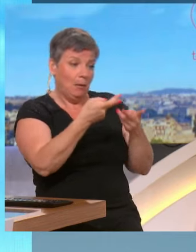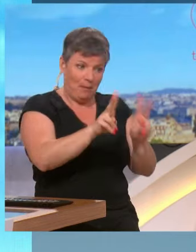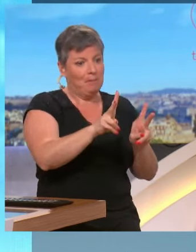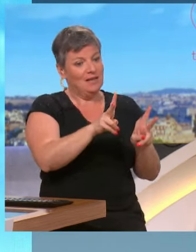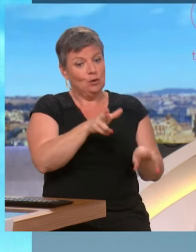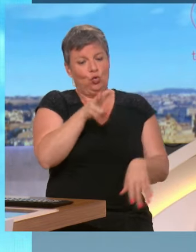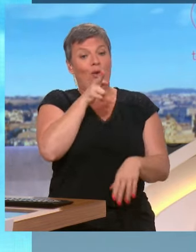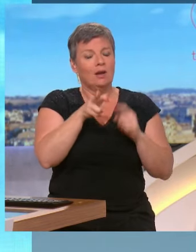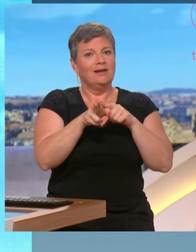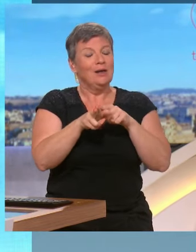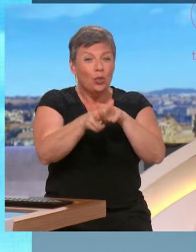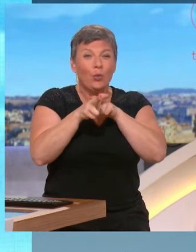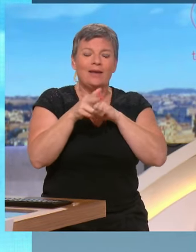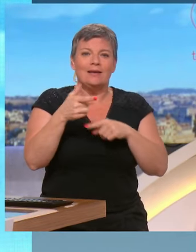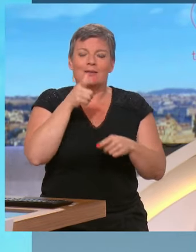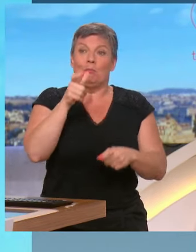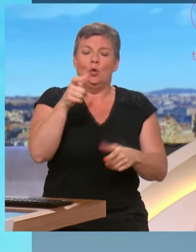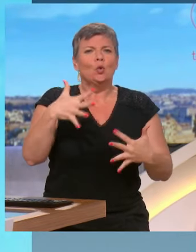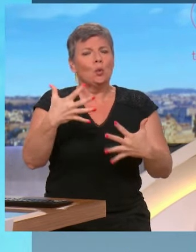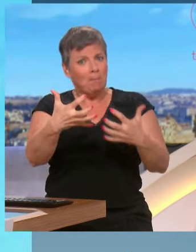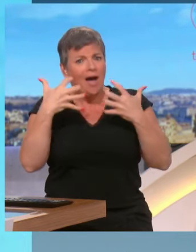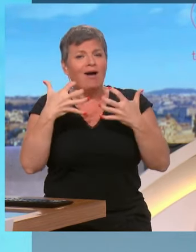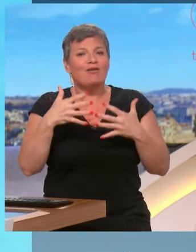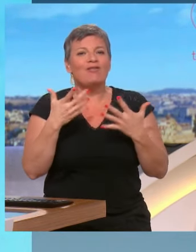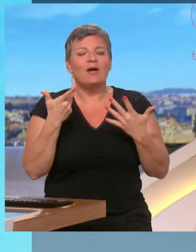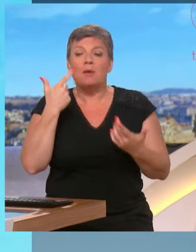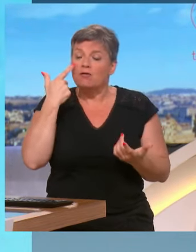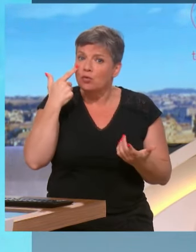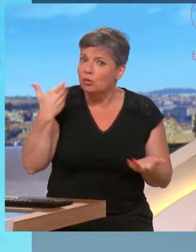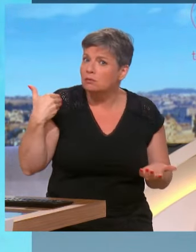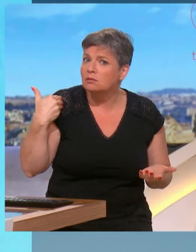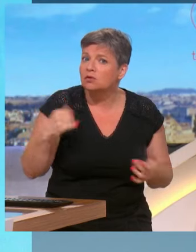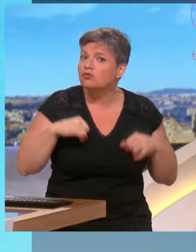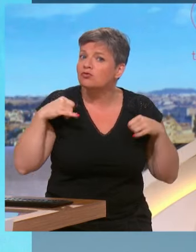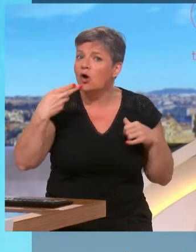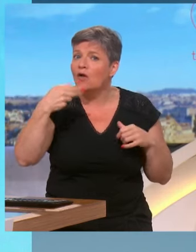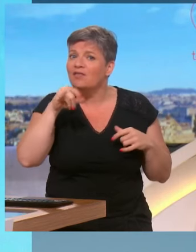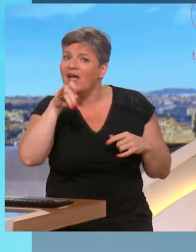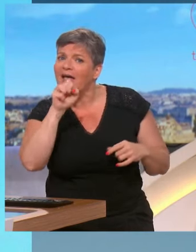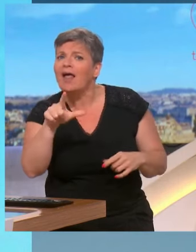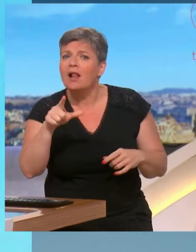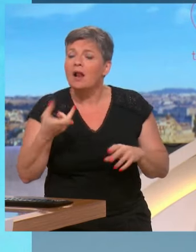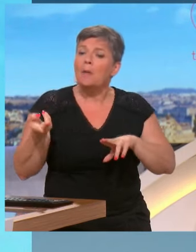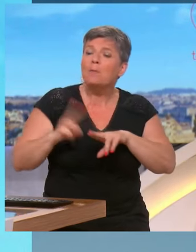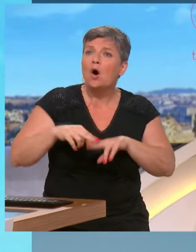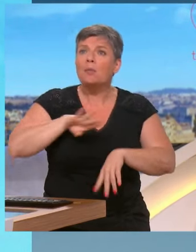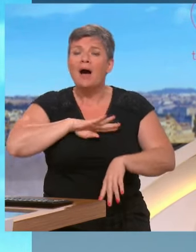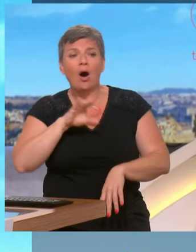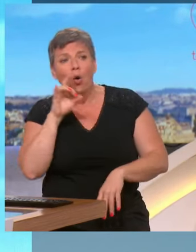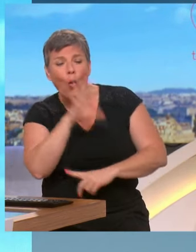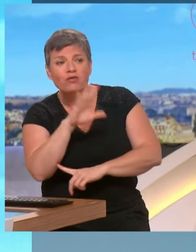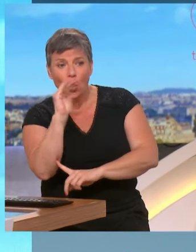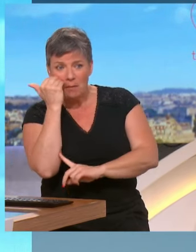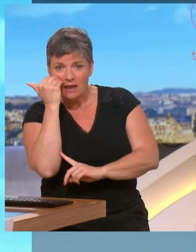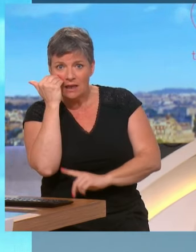Les mots sont forts. Mais vous l'avez vu ? Qu'est-ce qui s'est passé pour le jeune Naël ? Il est mort ? Pourquoi ? Pour un refus d'obtempérer ? L'auteur est en prison,